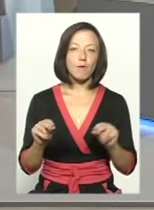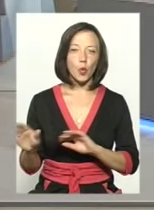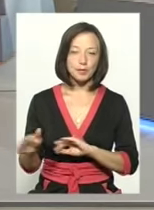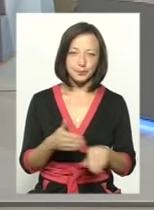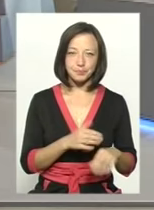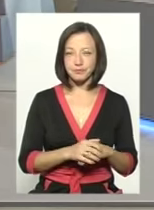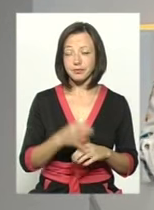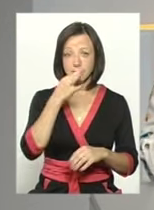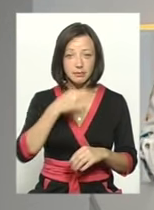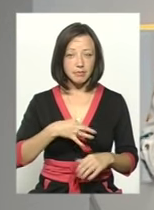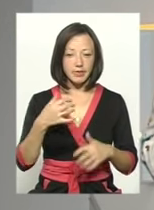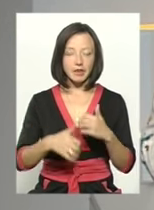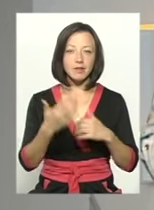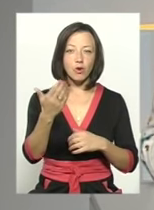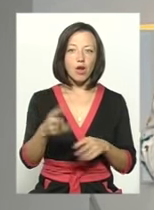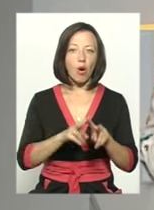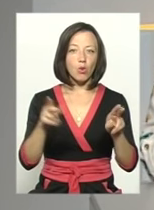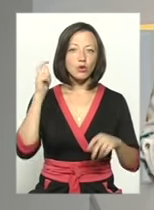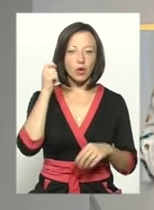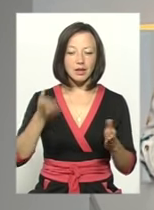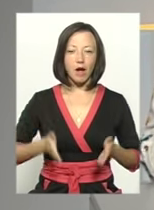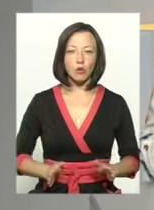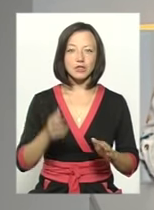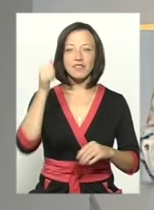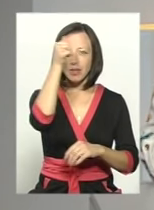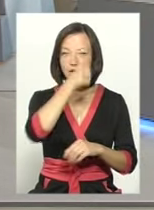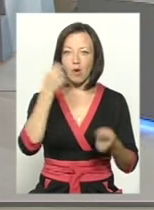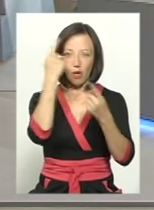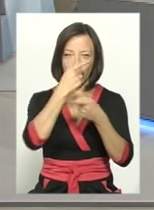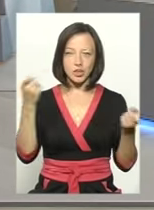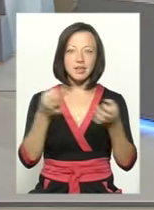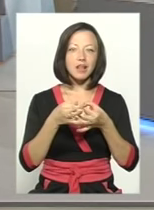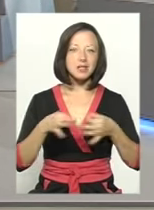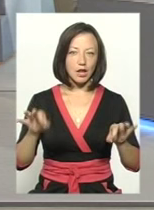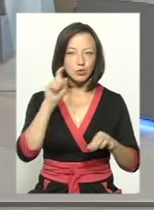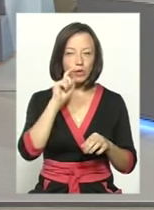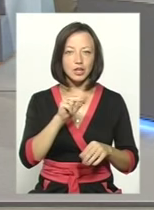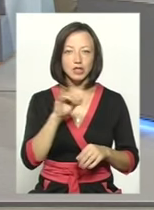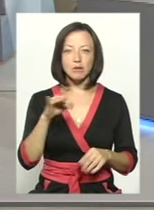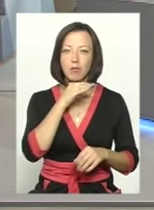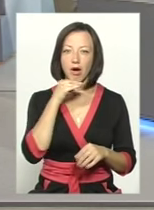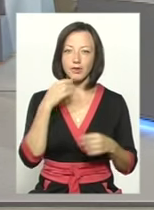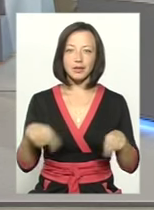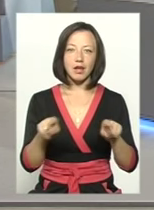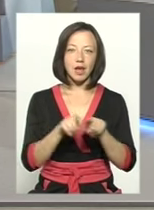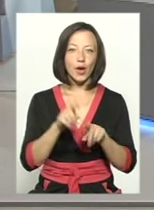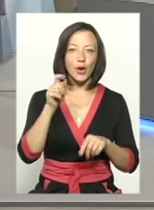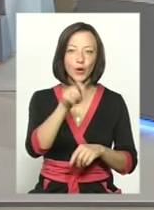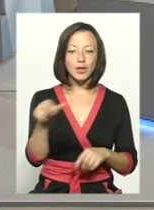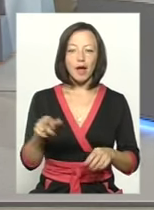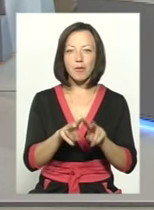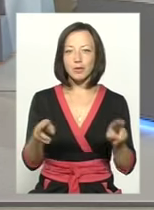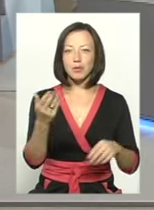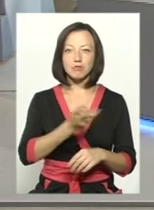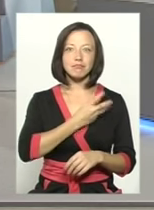будь ласка, от серед твоїх однолітків, народжених у рік оголошення незалежності України, чи багато таких людей, подібних тобі, от які